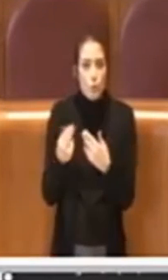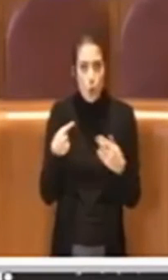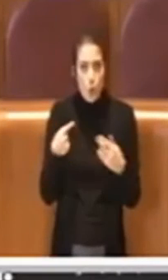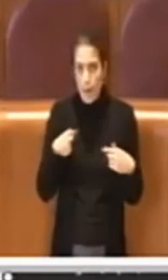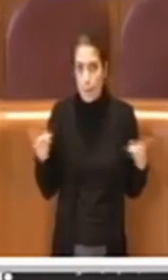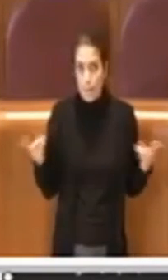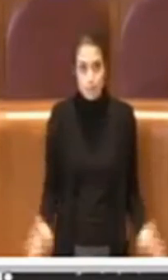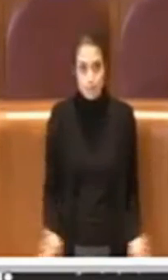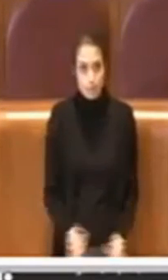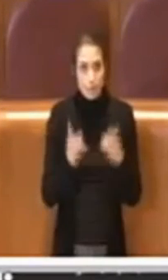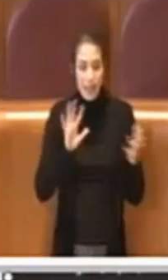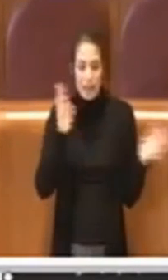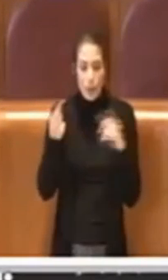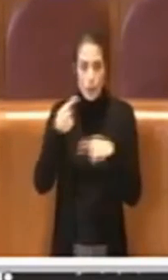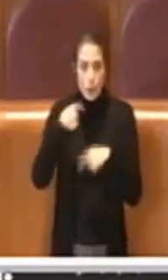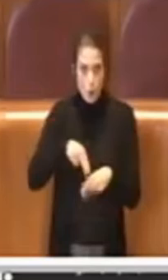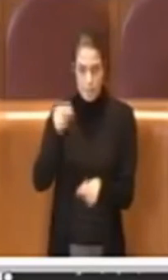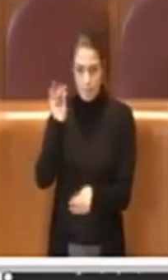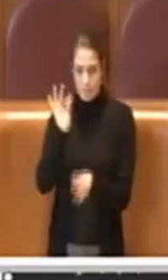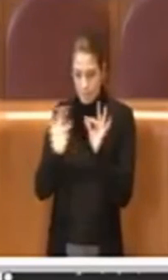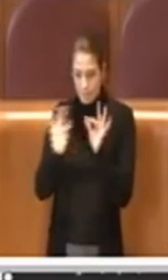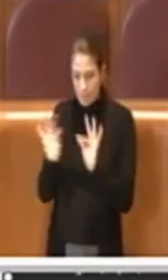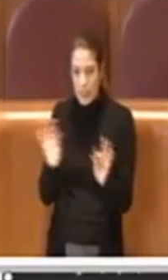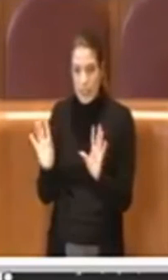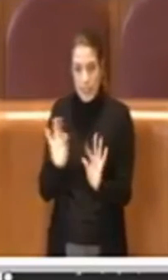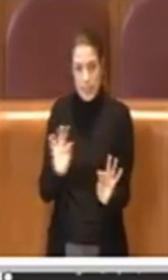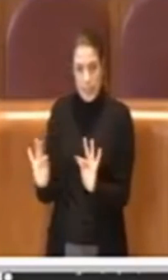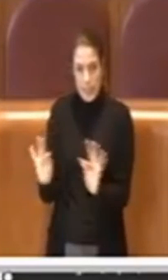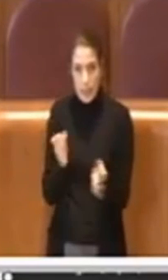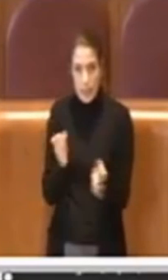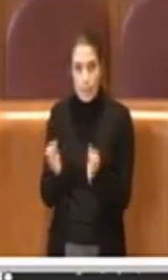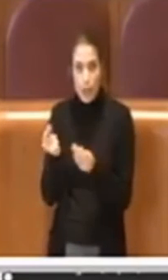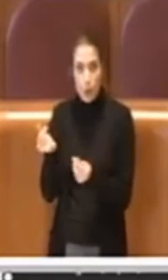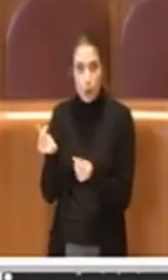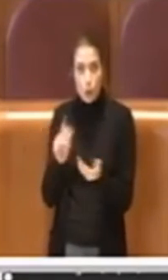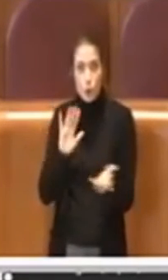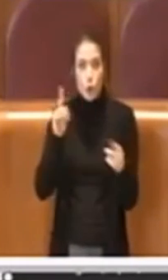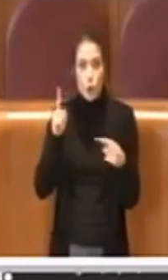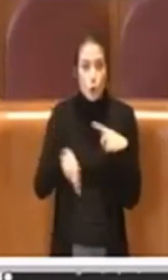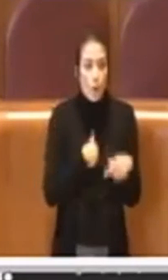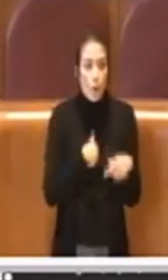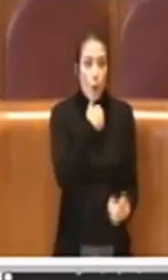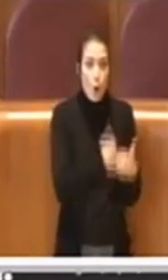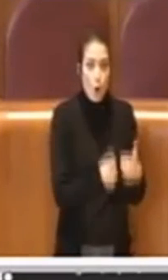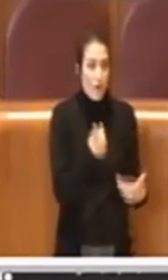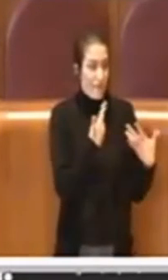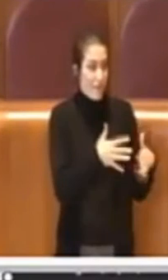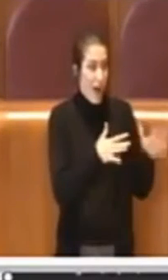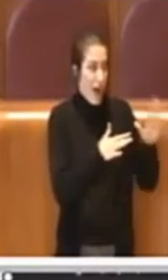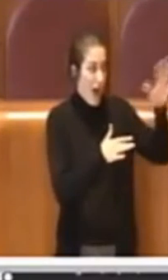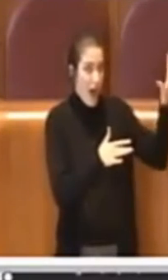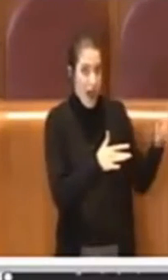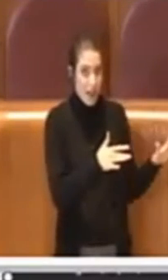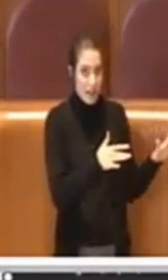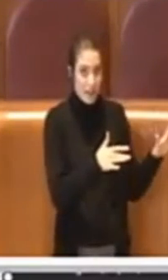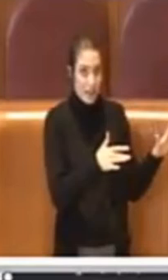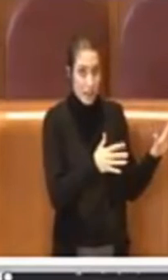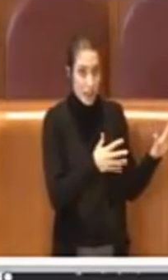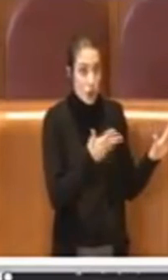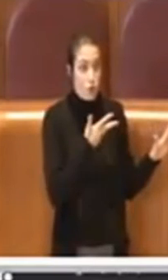cui abbiamo rimesso a posto i conti e man mano poi abbiamo preso i concorsi fatti da altri, dove c'erano i